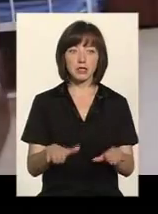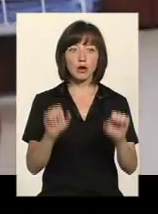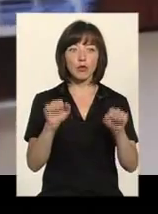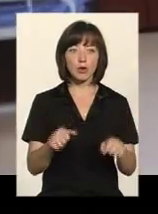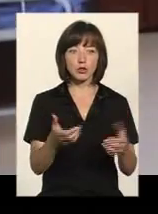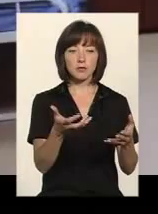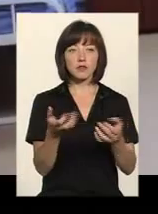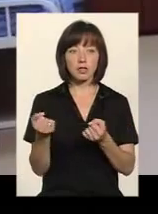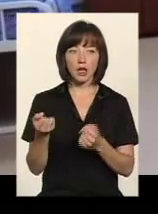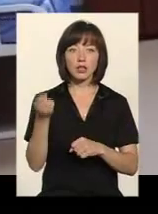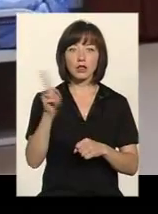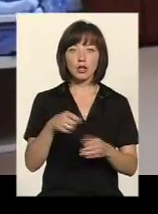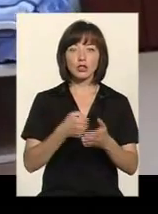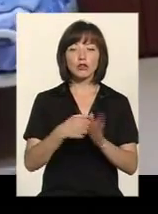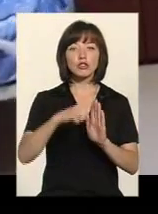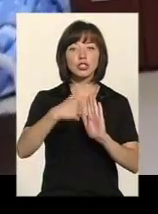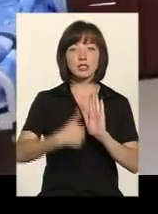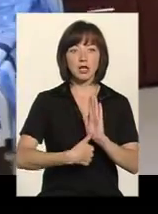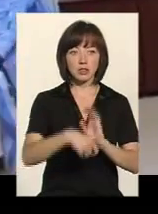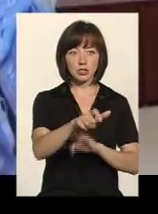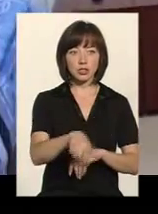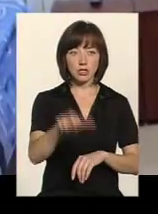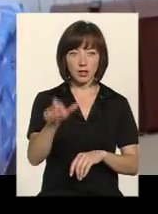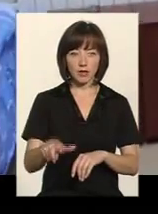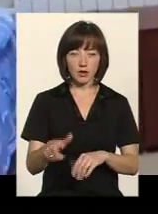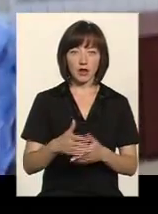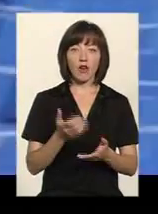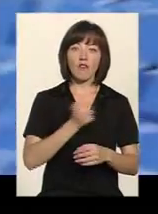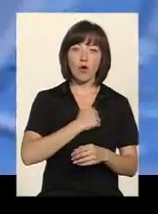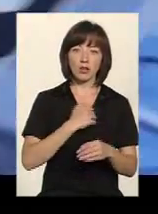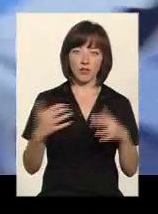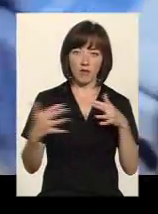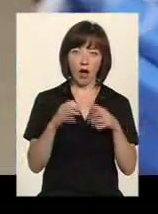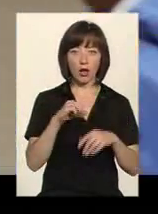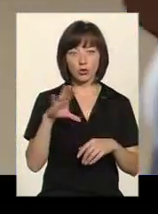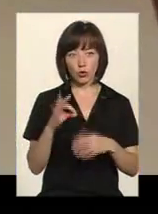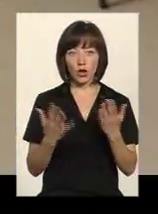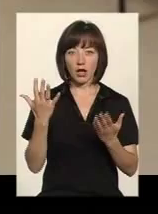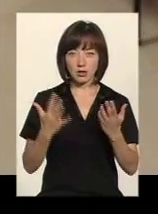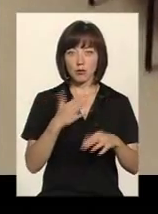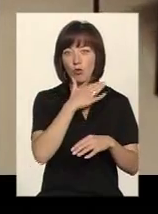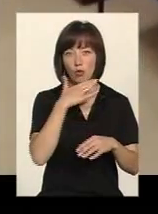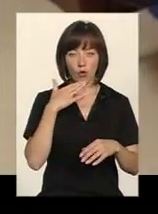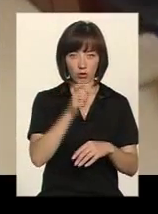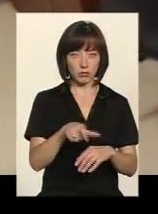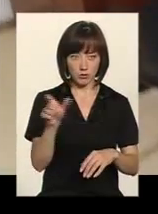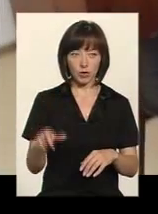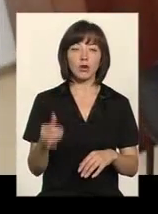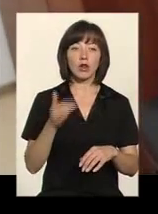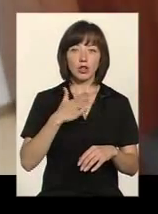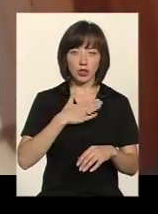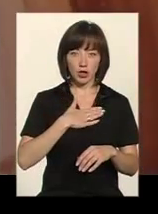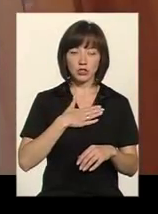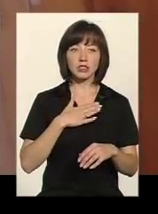даже до 16 чоловіків, Якщо воно так, то всюда, і якщо вийде большой наплыв, то у нас наш